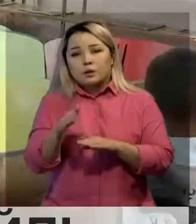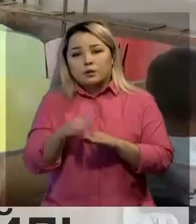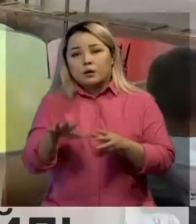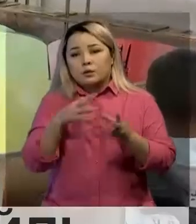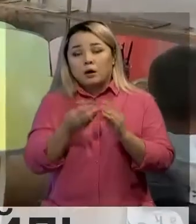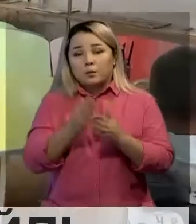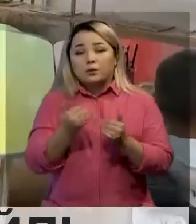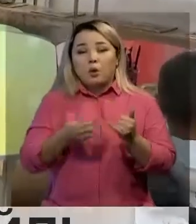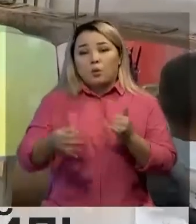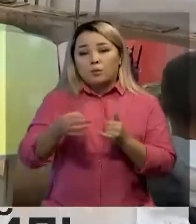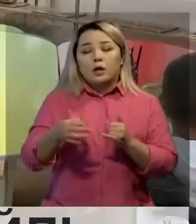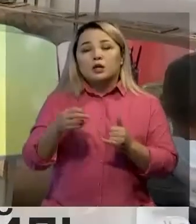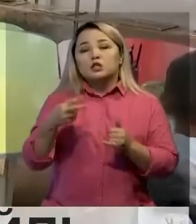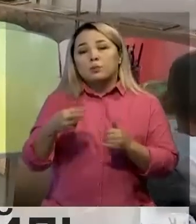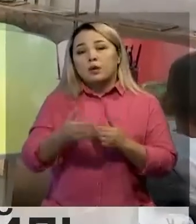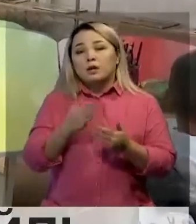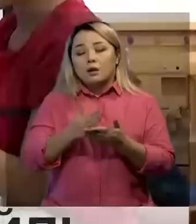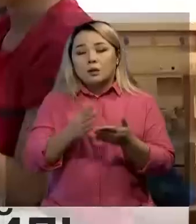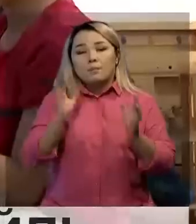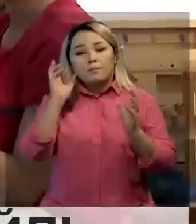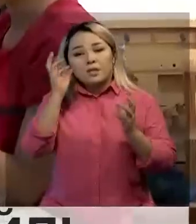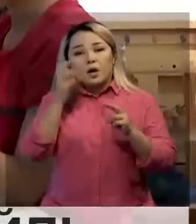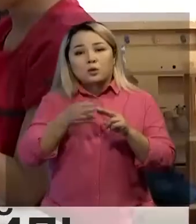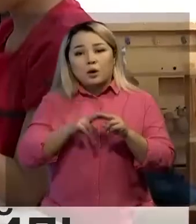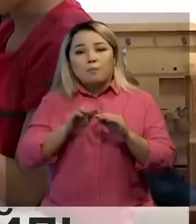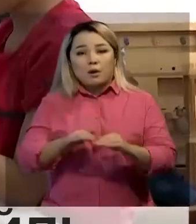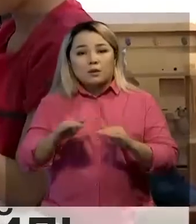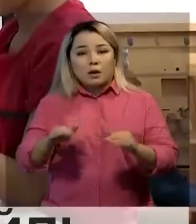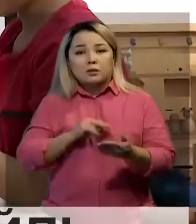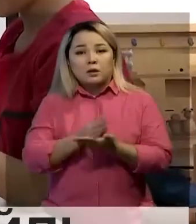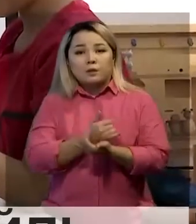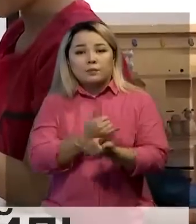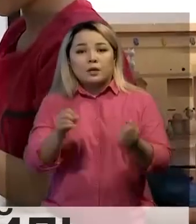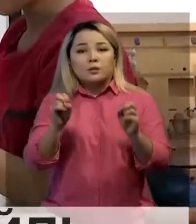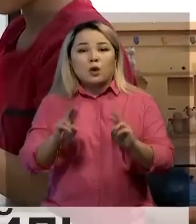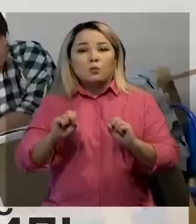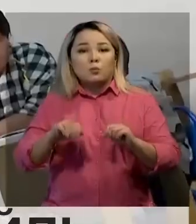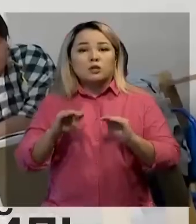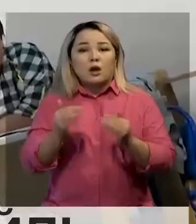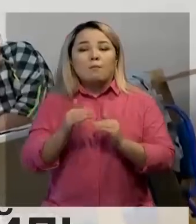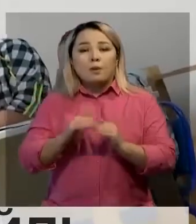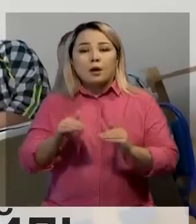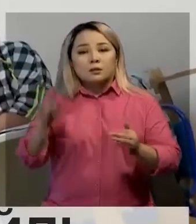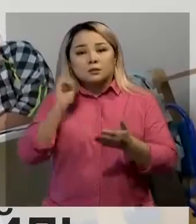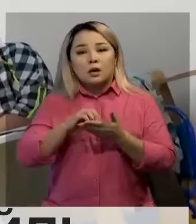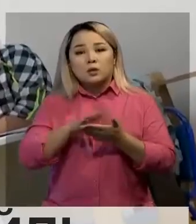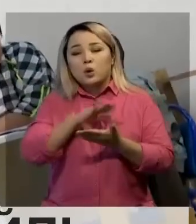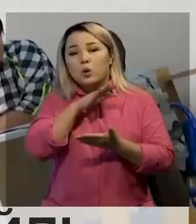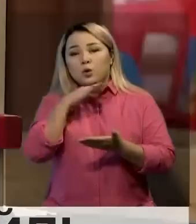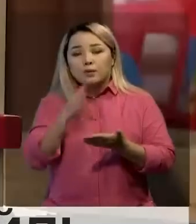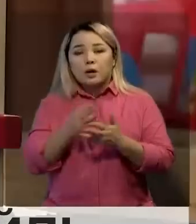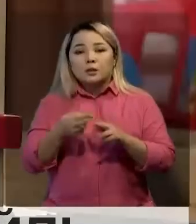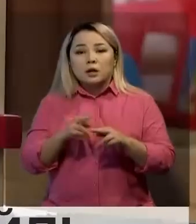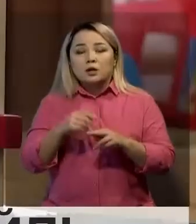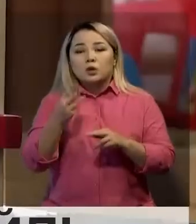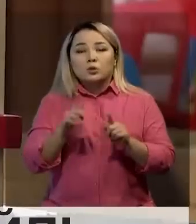Құбыстаға жермадан аса психологиялық медициналық мекеме жас өспірімдерге қызмет көрсетеп, мүмкіндігі шектеуілі баласаны көп болғандықтан бейл